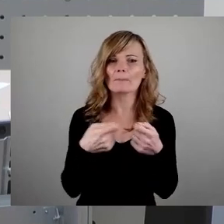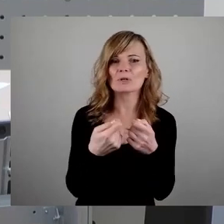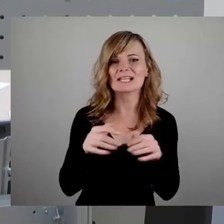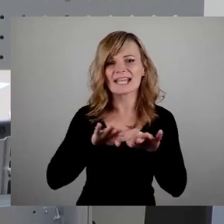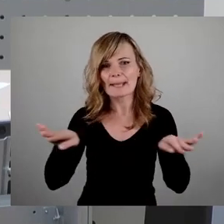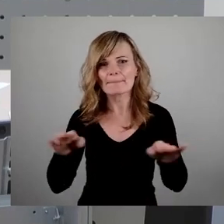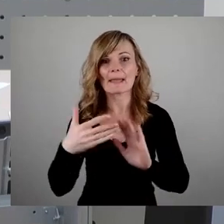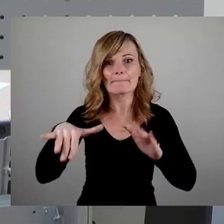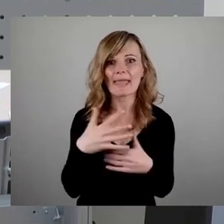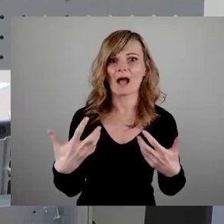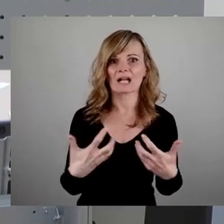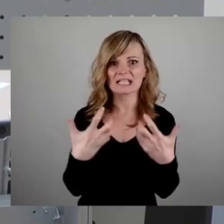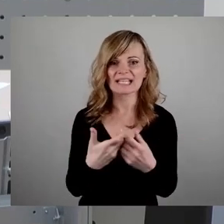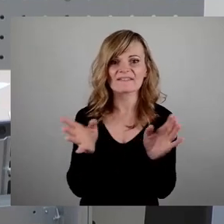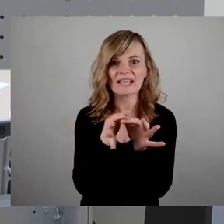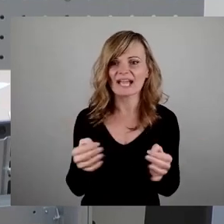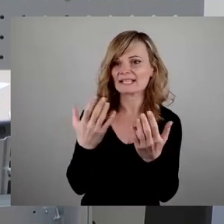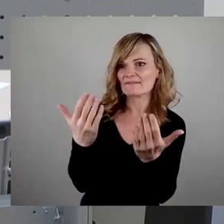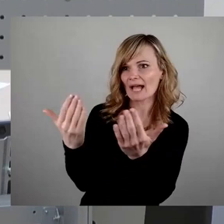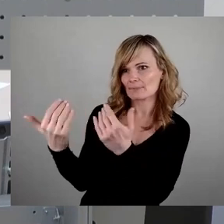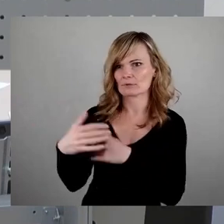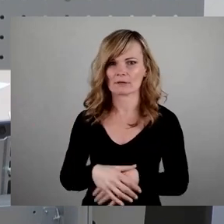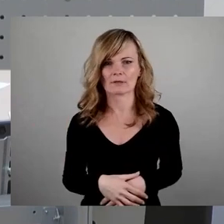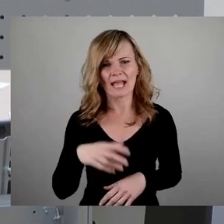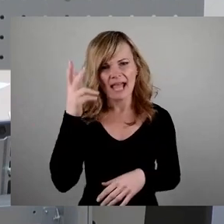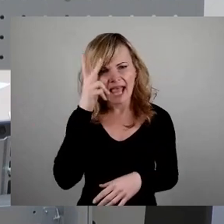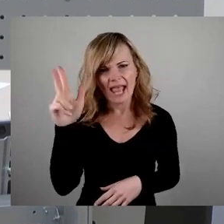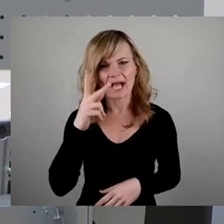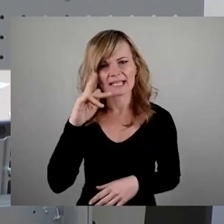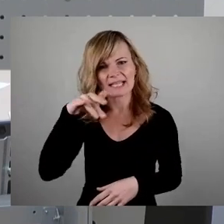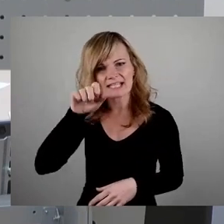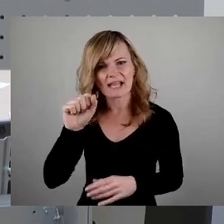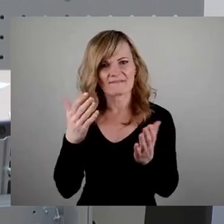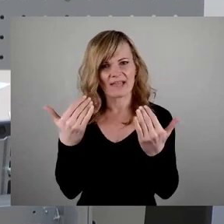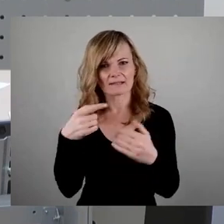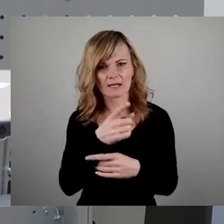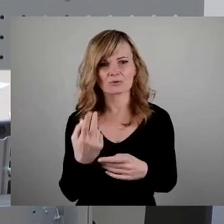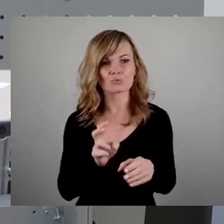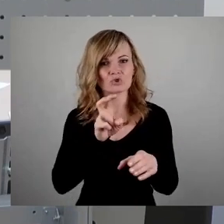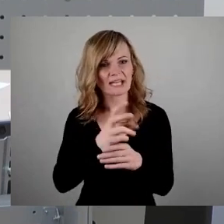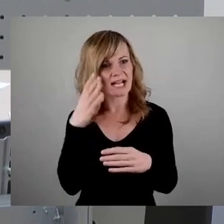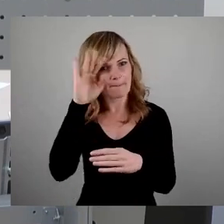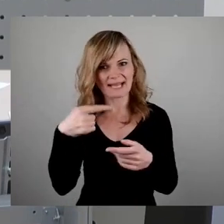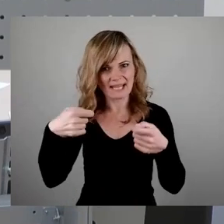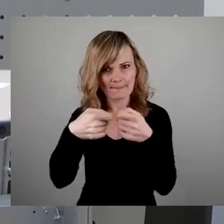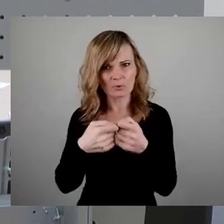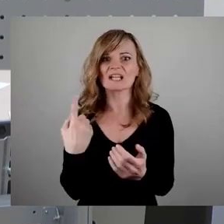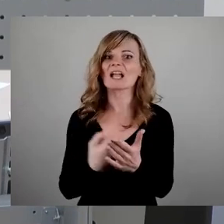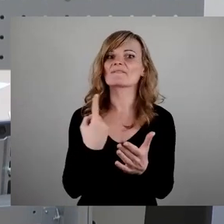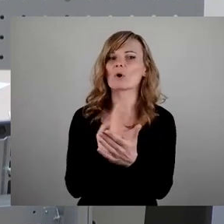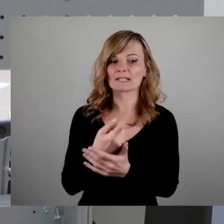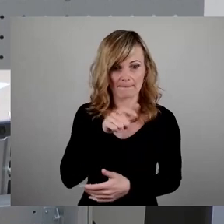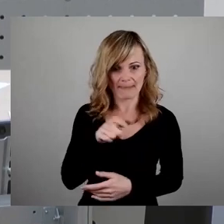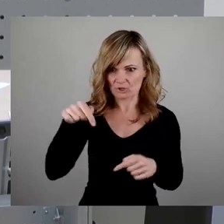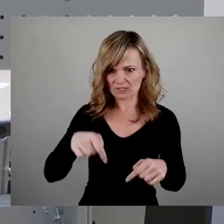werben. Hat nicht Roderich Kiesewetter, ihr dafür zuständiger Mann im Bund, letztens gefordert, die Menschen hier im Land sollten